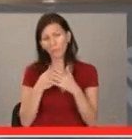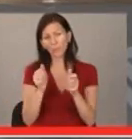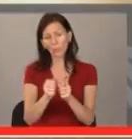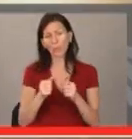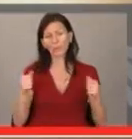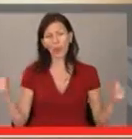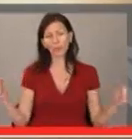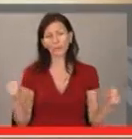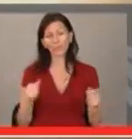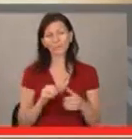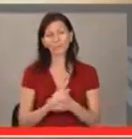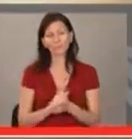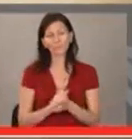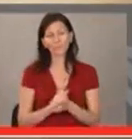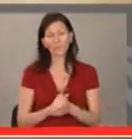един прозорец.